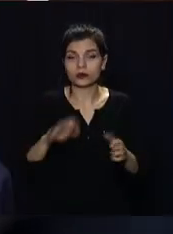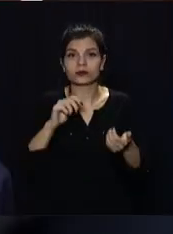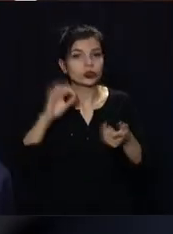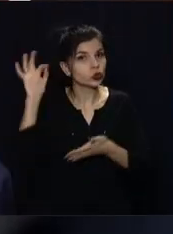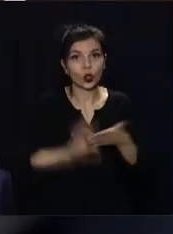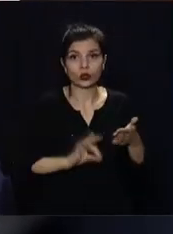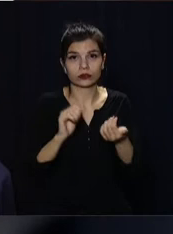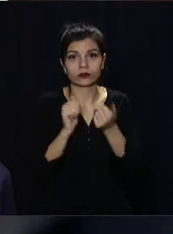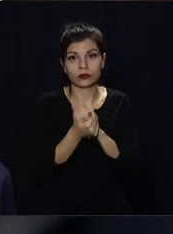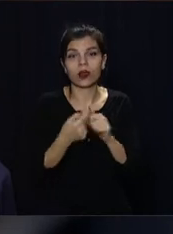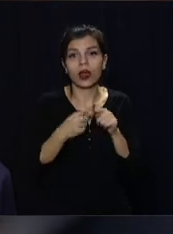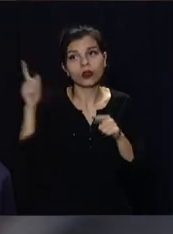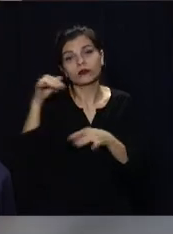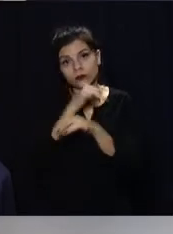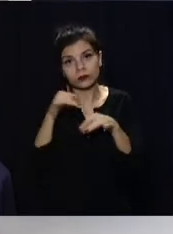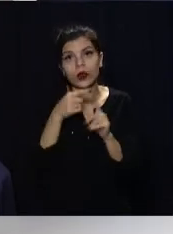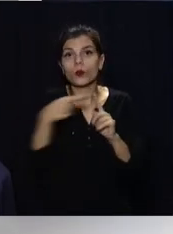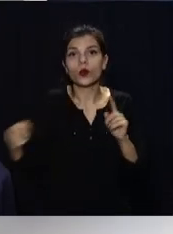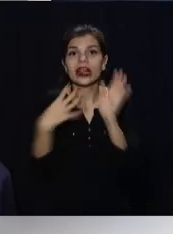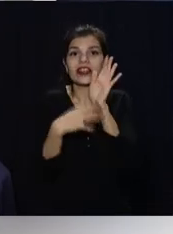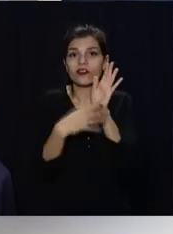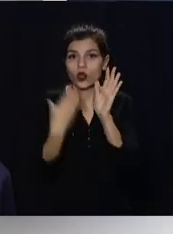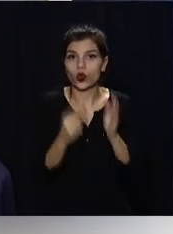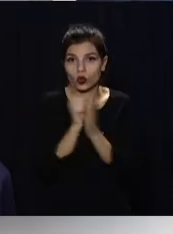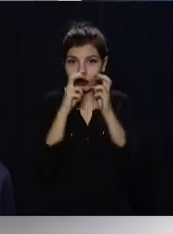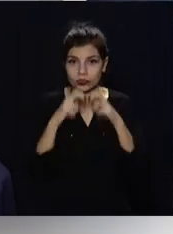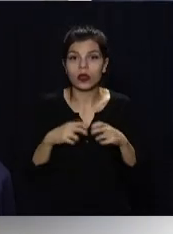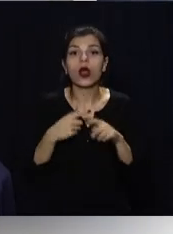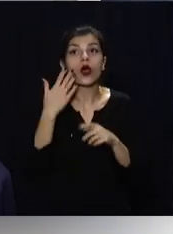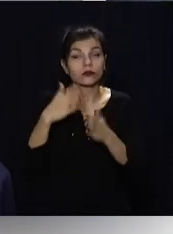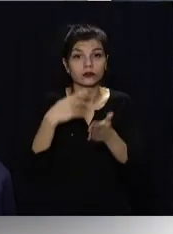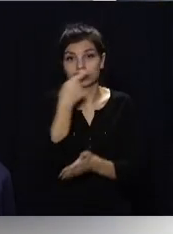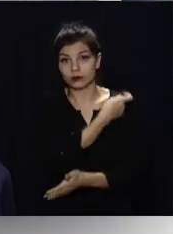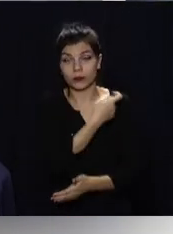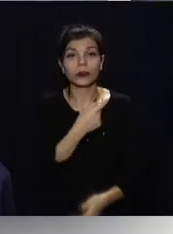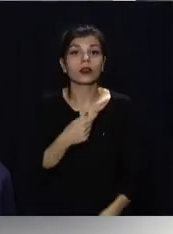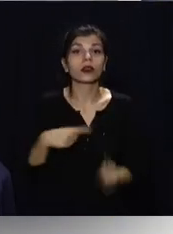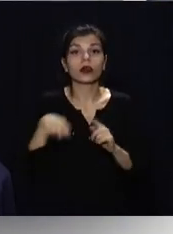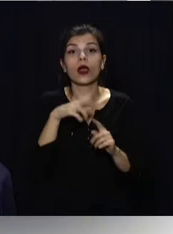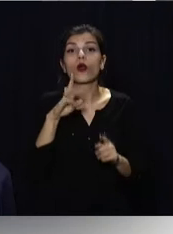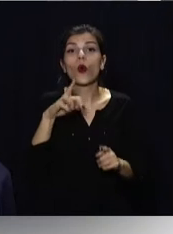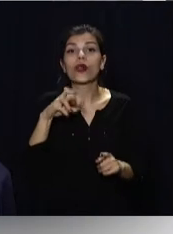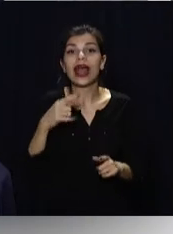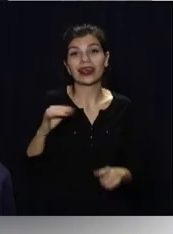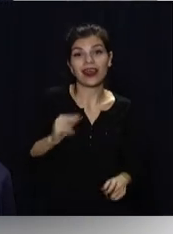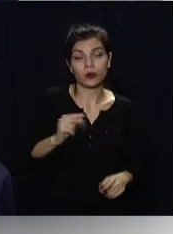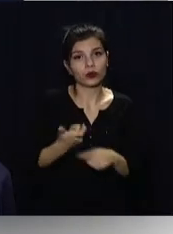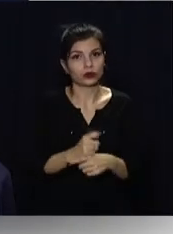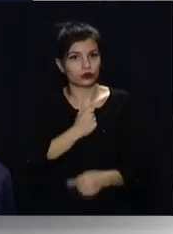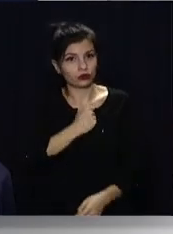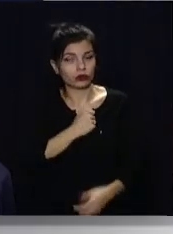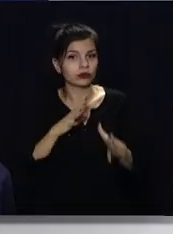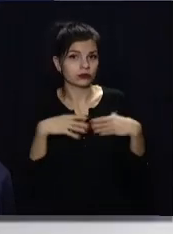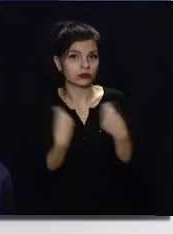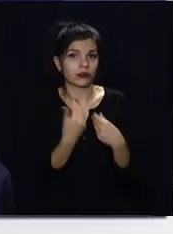позачергові міські вибори. Це клопотання парламент повинен розглянути протягом 90 днів, з моменту подачі. Тим часом колеги Геннадія